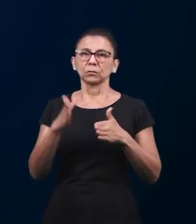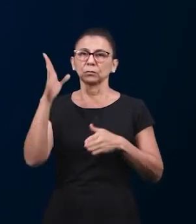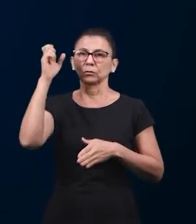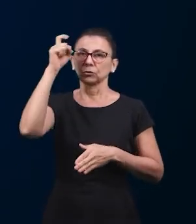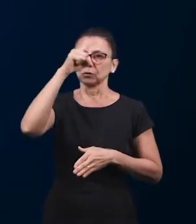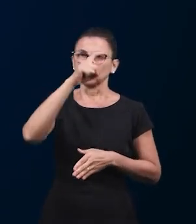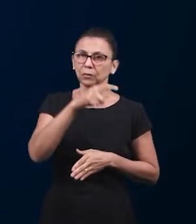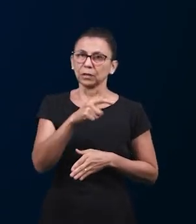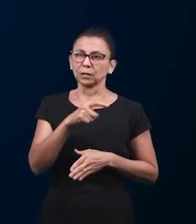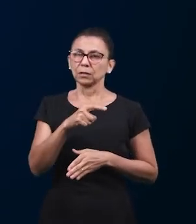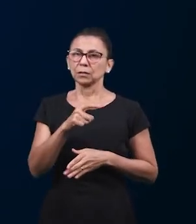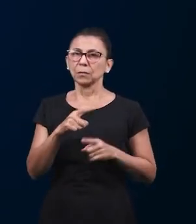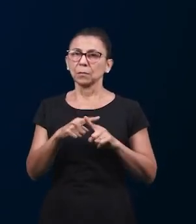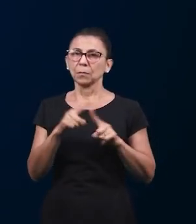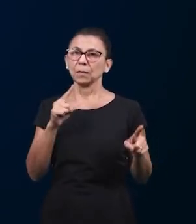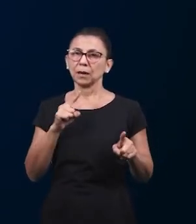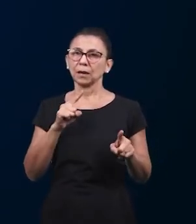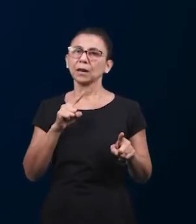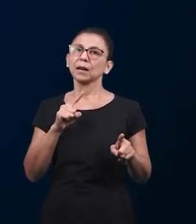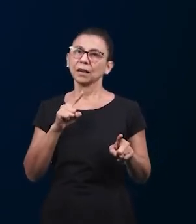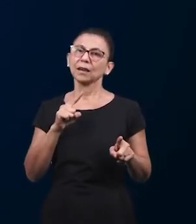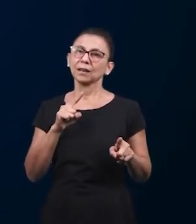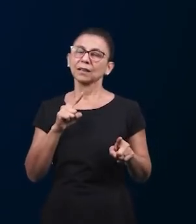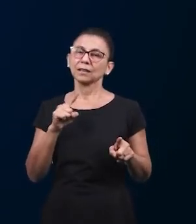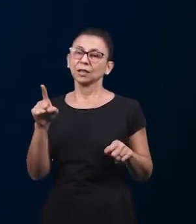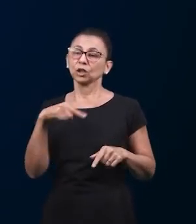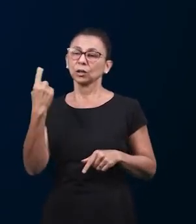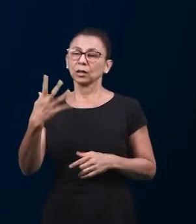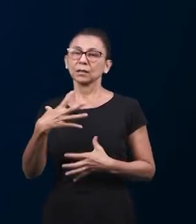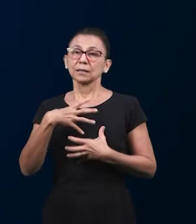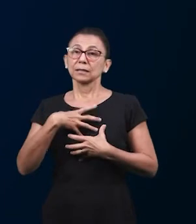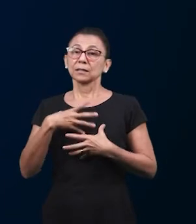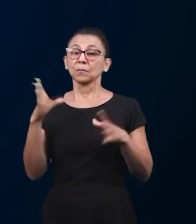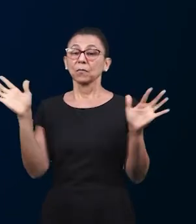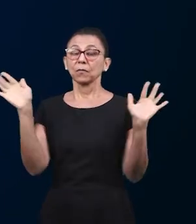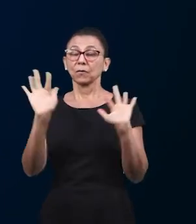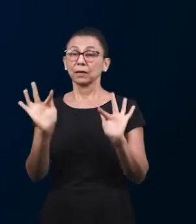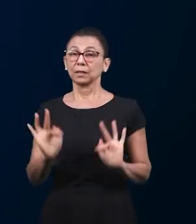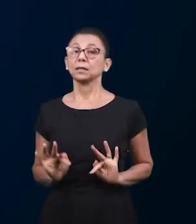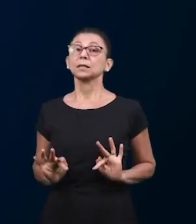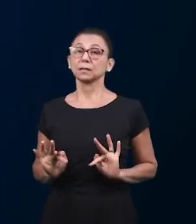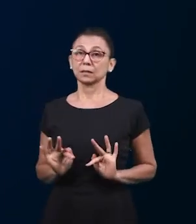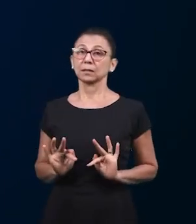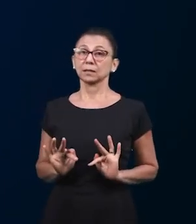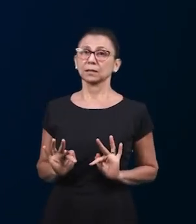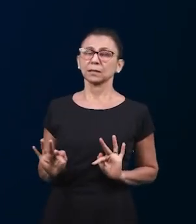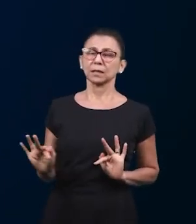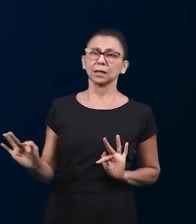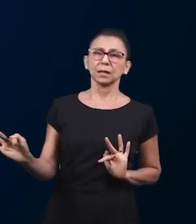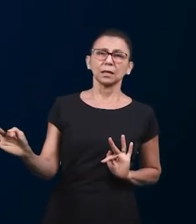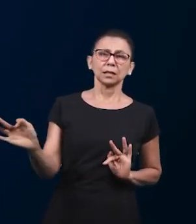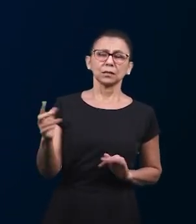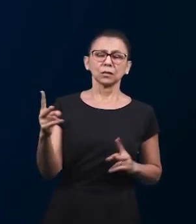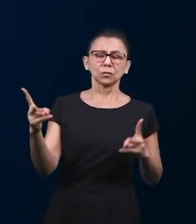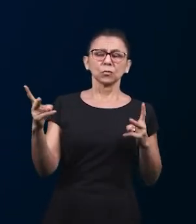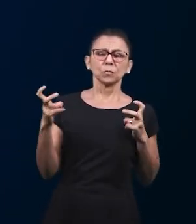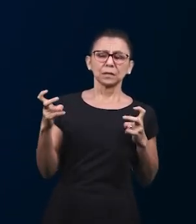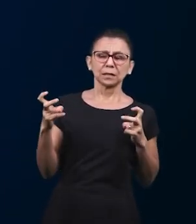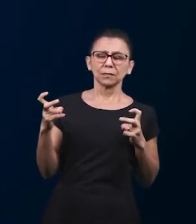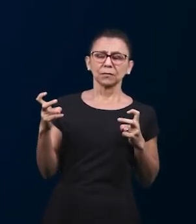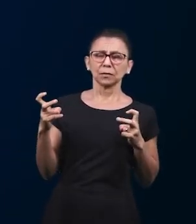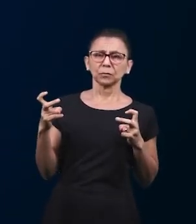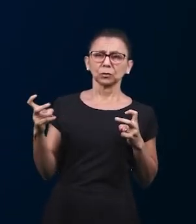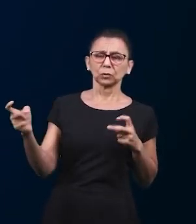церкви они рады наш народ он участвует в служениях участвует в ответах мы видим как